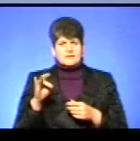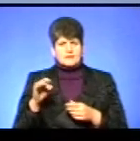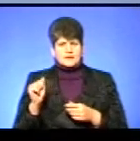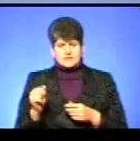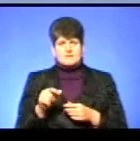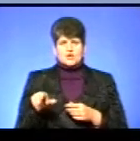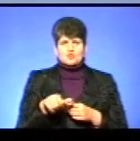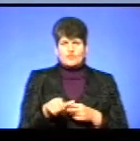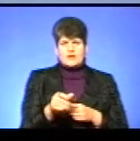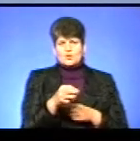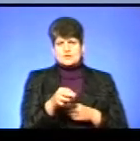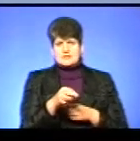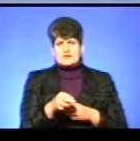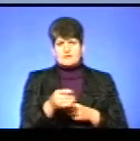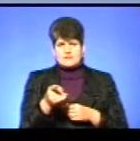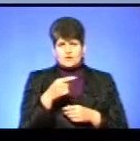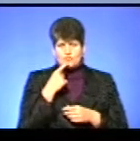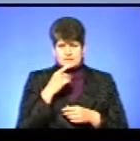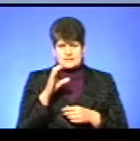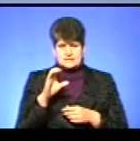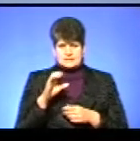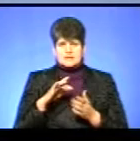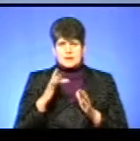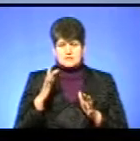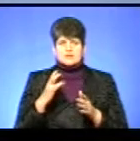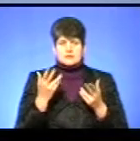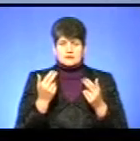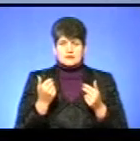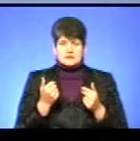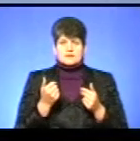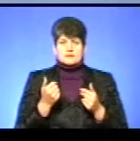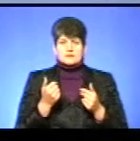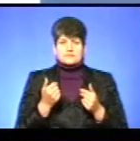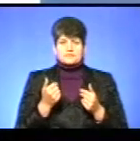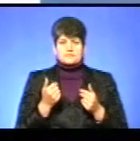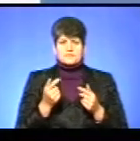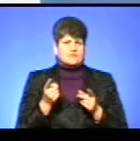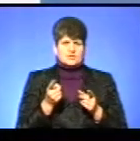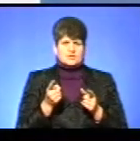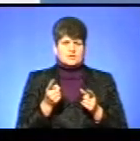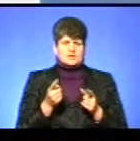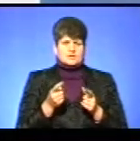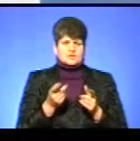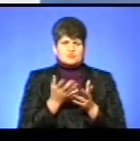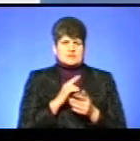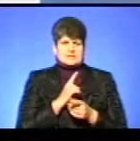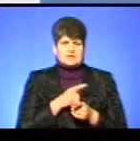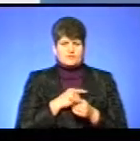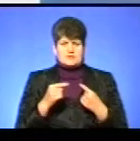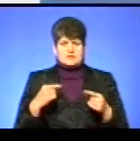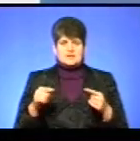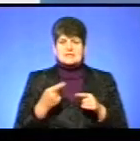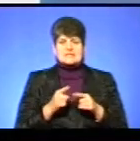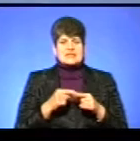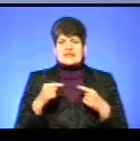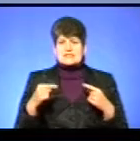Мартинів Озерних. Насправді Мартин Сріблястий, так? Мартин Сріблястий. Він чимось кардинально відрізняється від Мартинів? Все зовсім